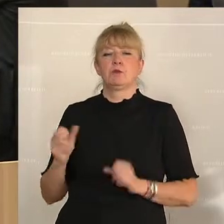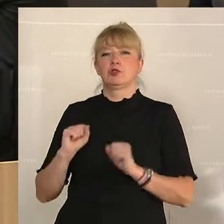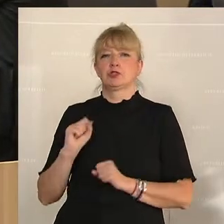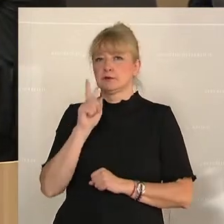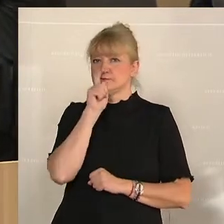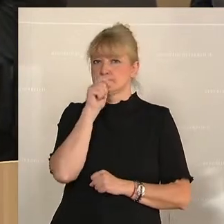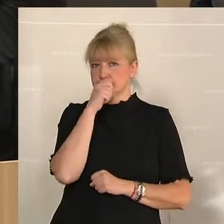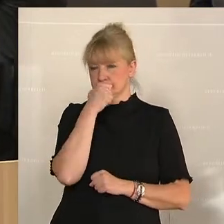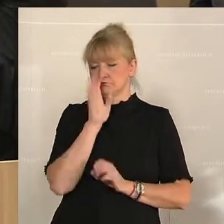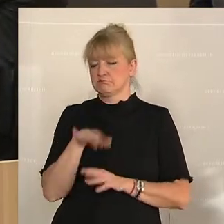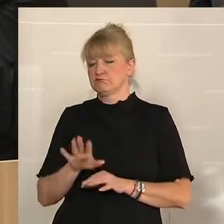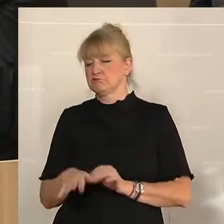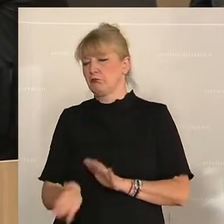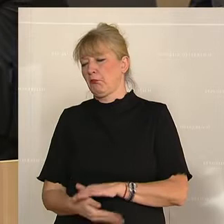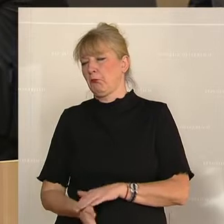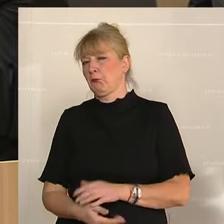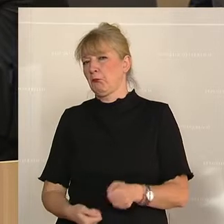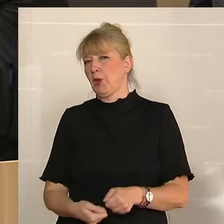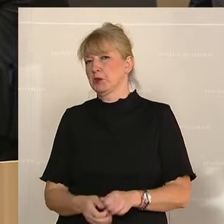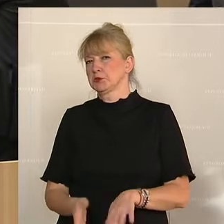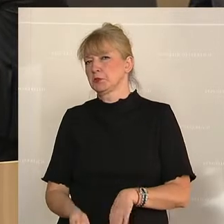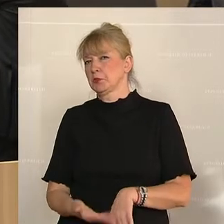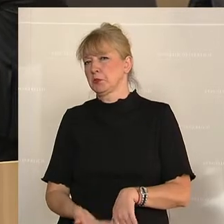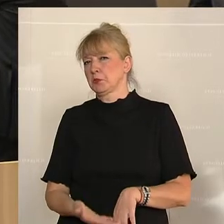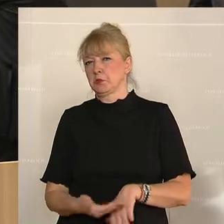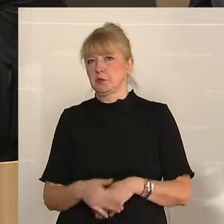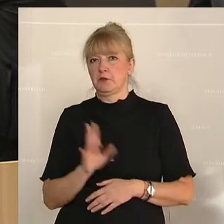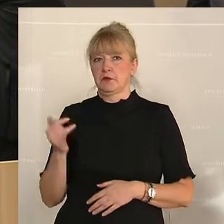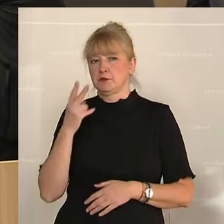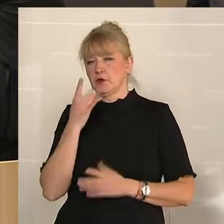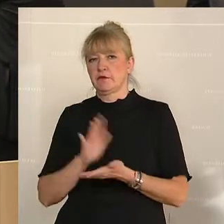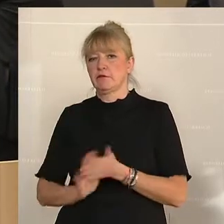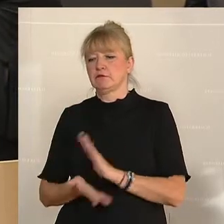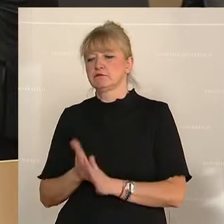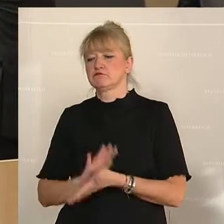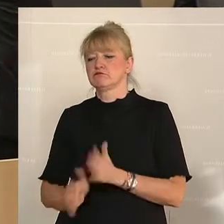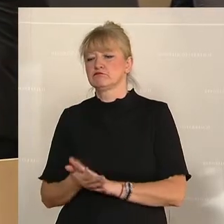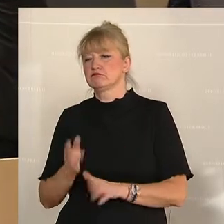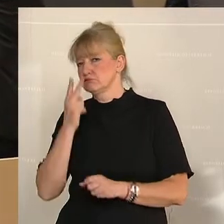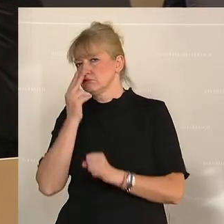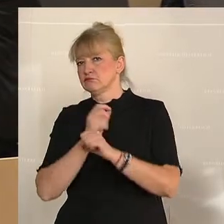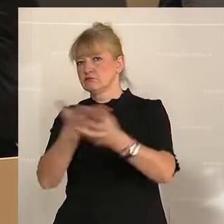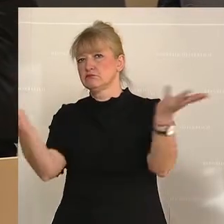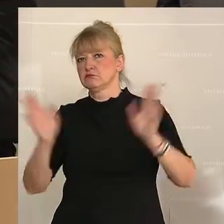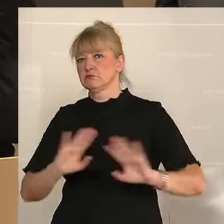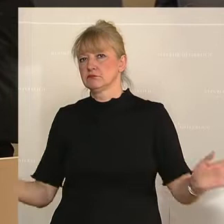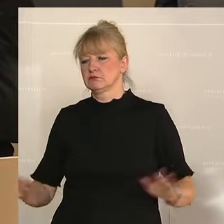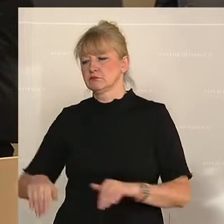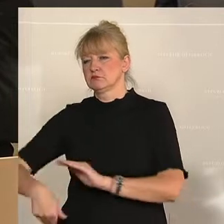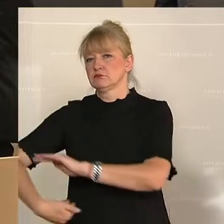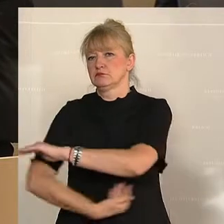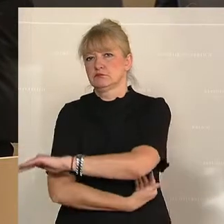drüber gelegt, das wird schon passen, das wird schon gehen. Und haben dort immer geschaut, dass alles sich verduscht und verzogen wird.